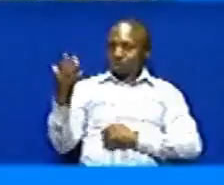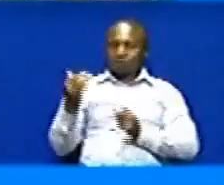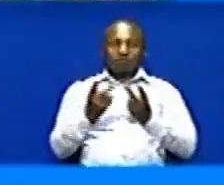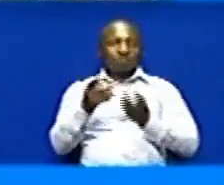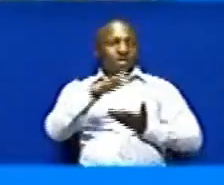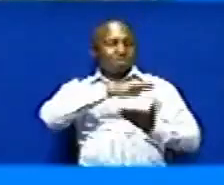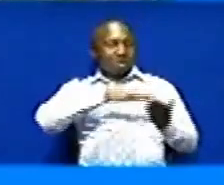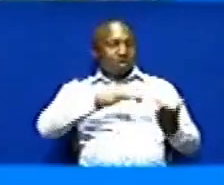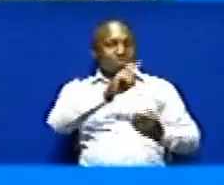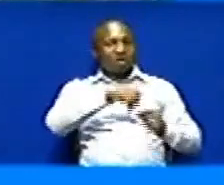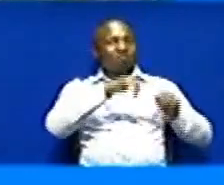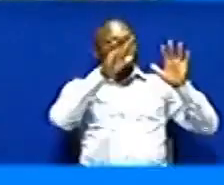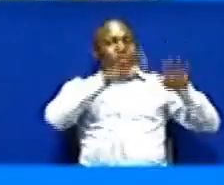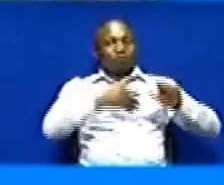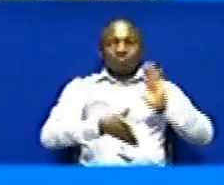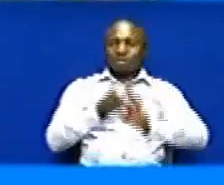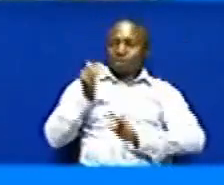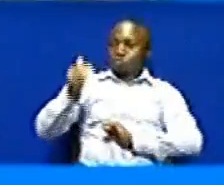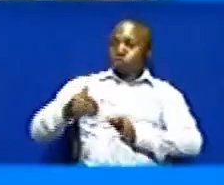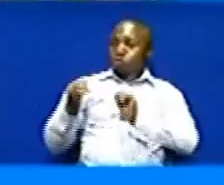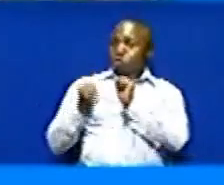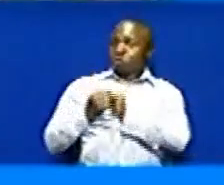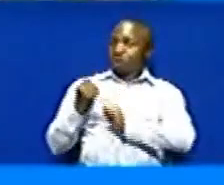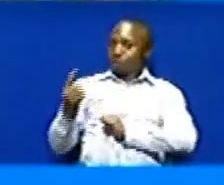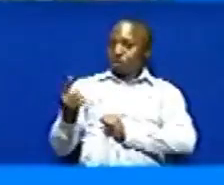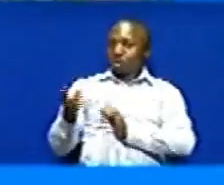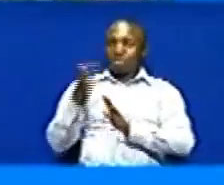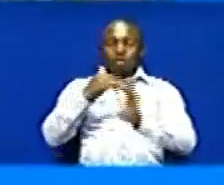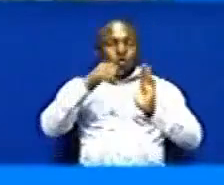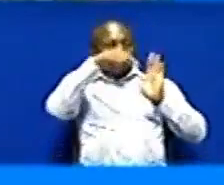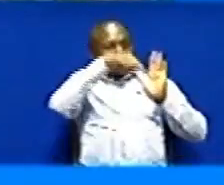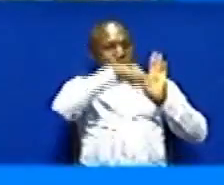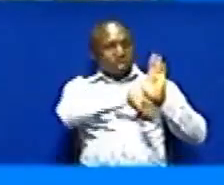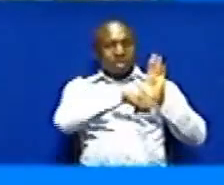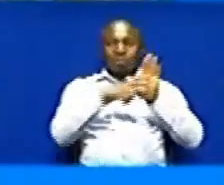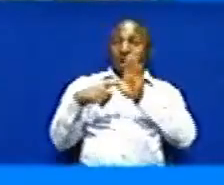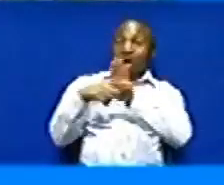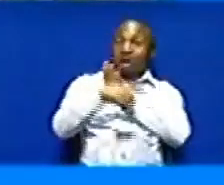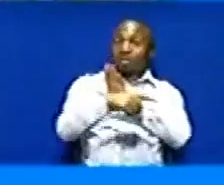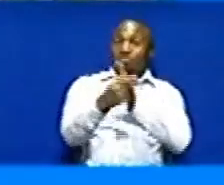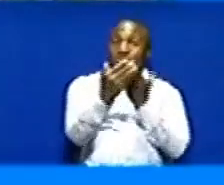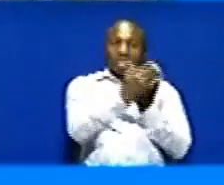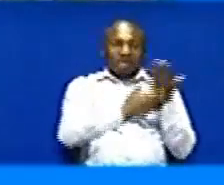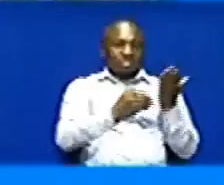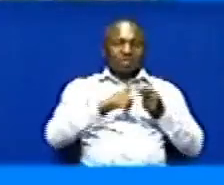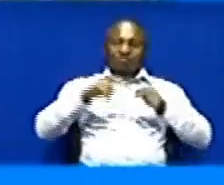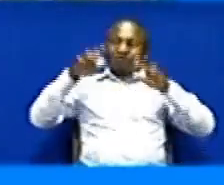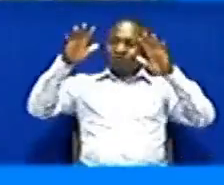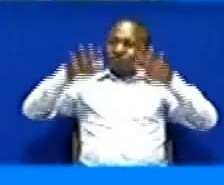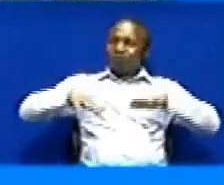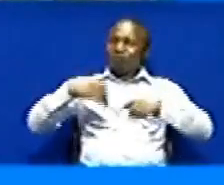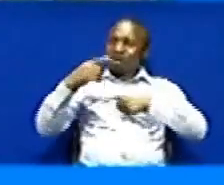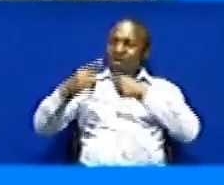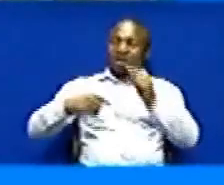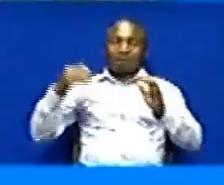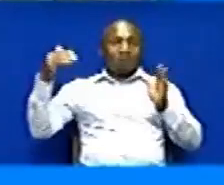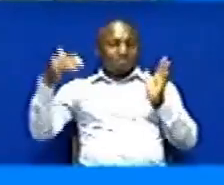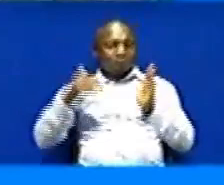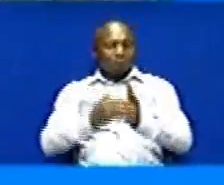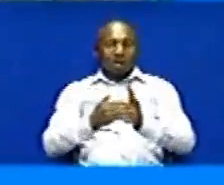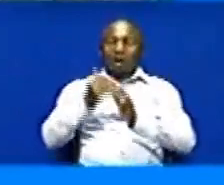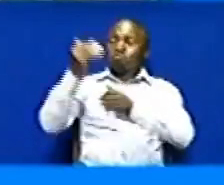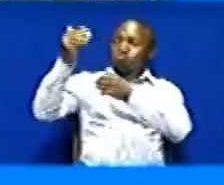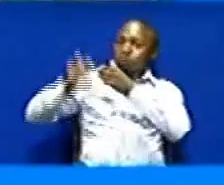maenewe ya lioko kusini na magarili wanichi Mbuwa hizi itaendelea mpaka kufikia